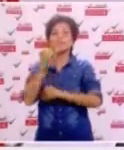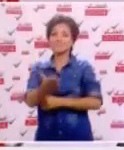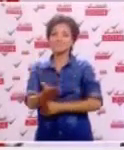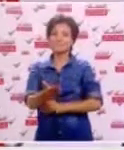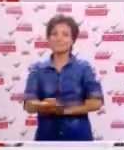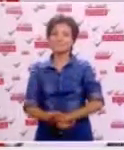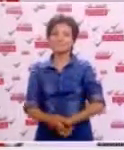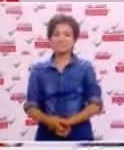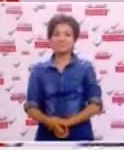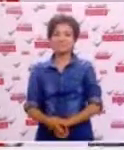فيكم